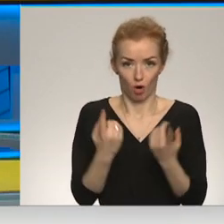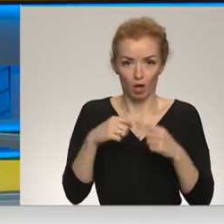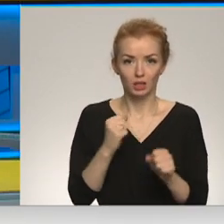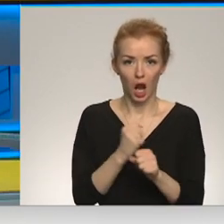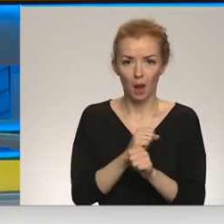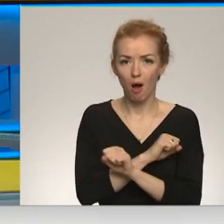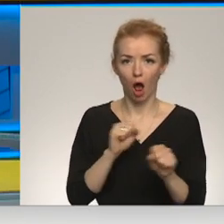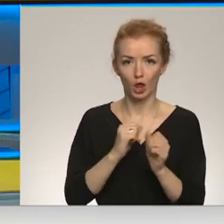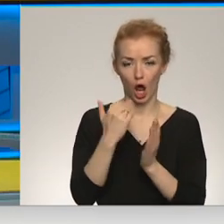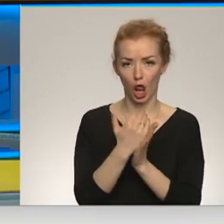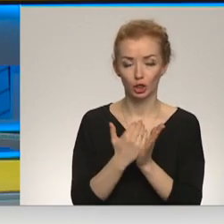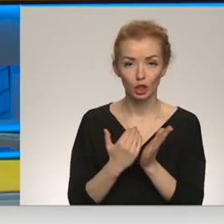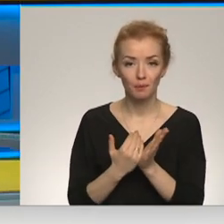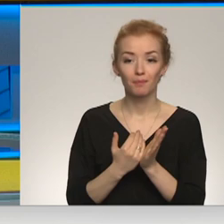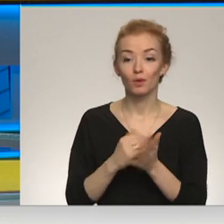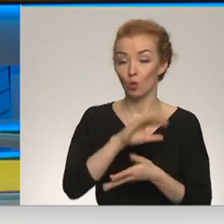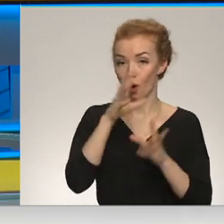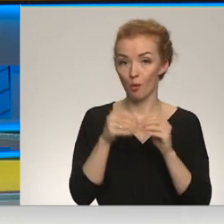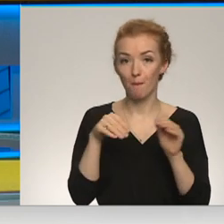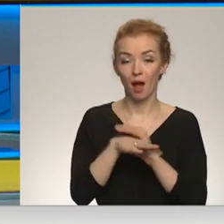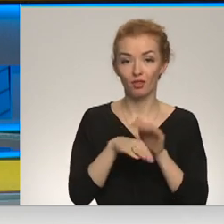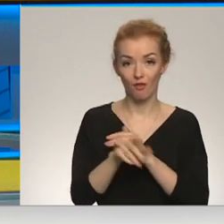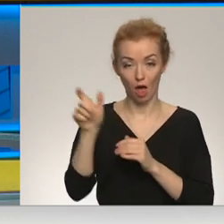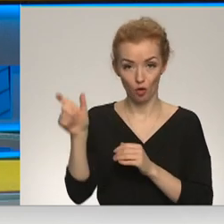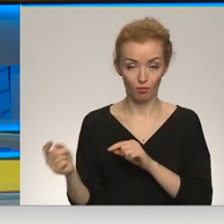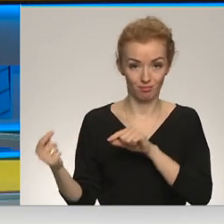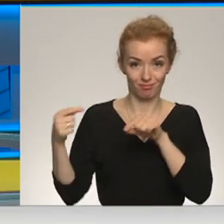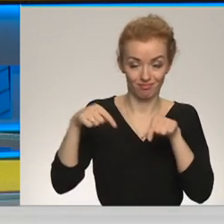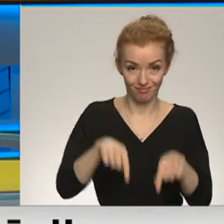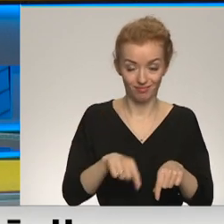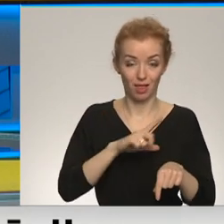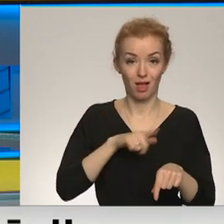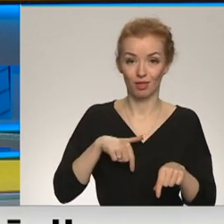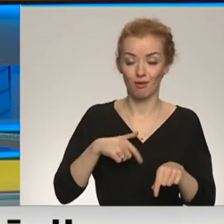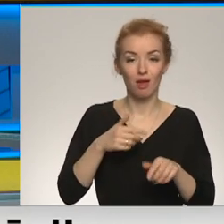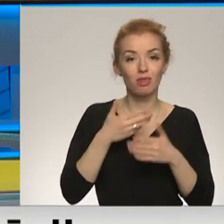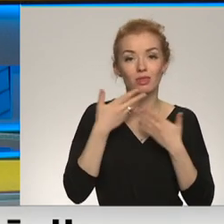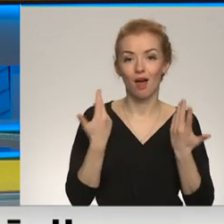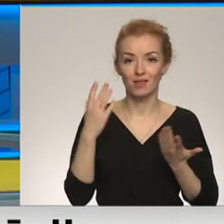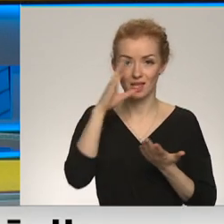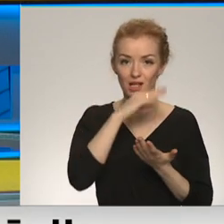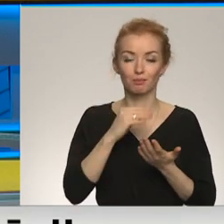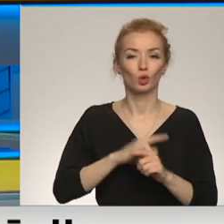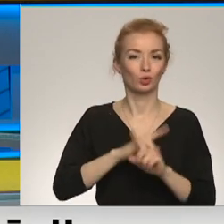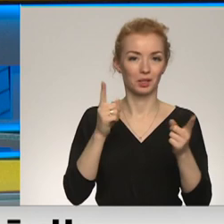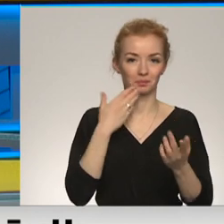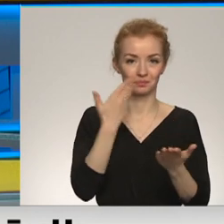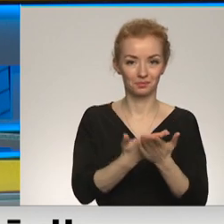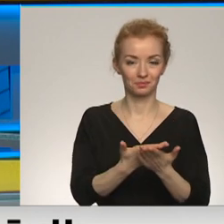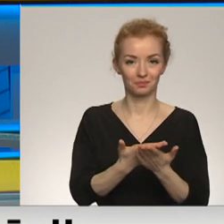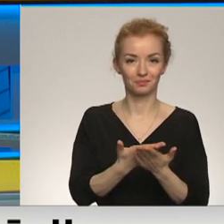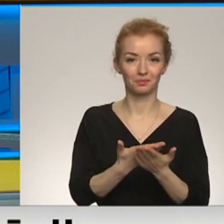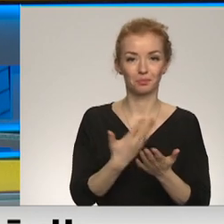kopumā patvērumu meklētājiem, ieradoties Latvijā, nav iespējas uzreiz pieteikties,